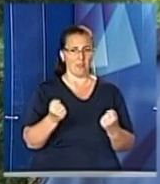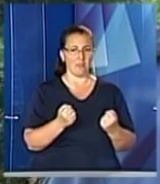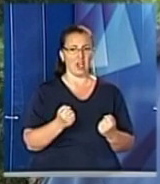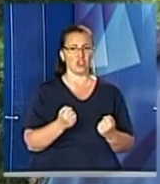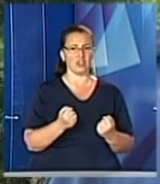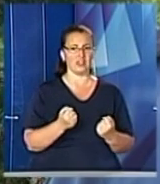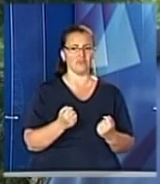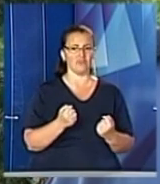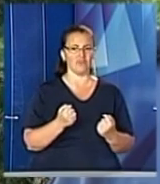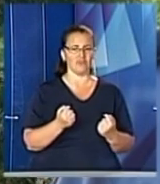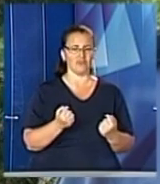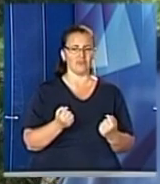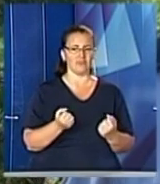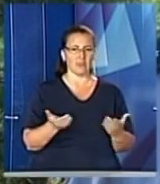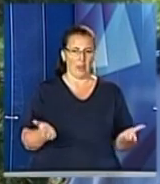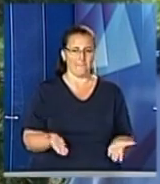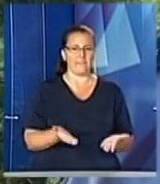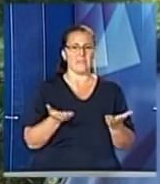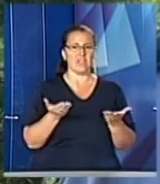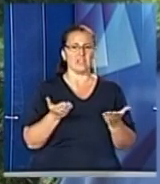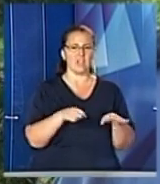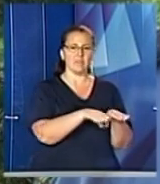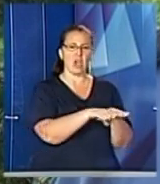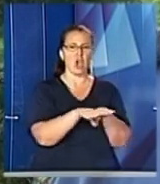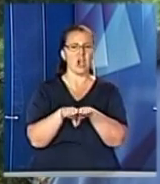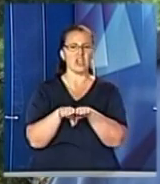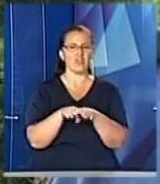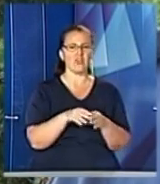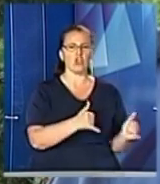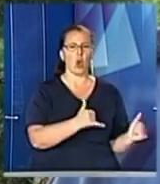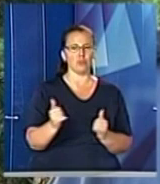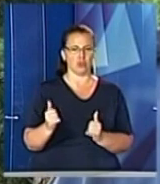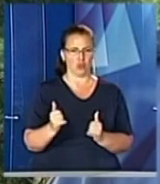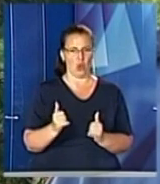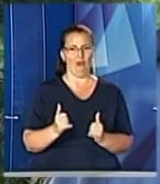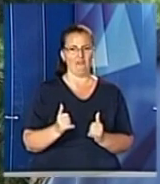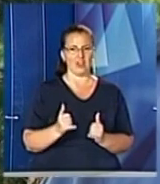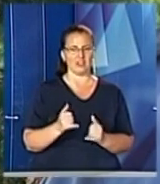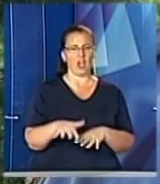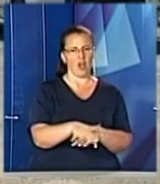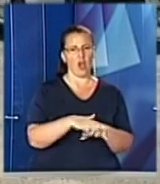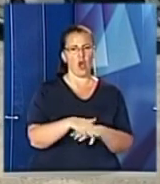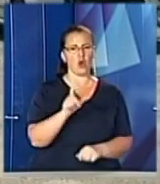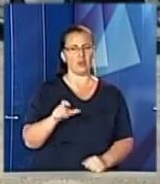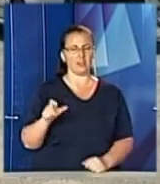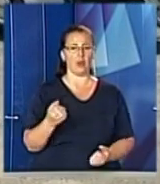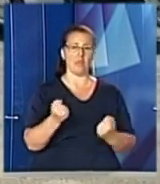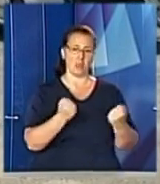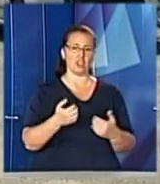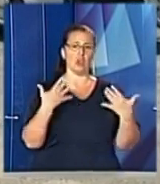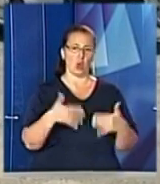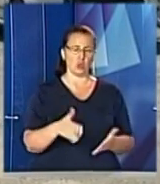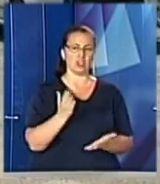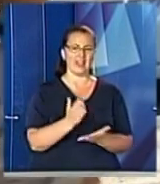підніме рівень обслуговування громадян. Машини уже в